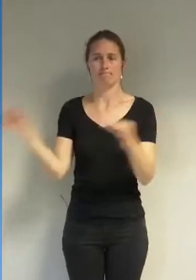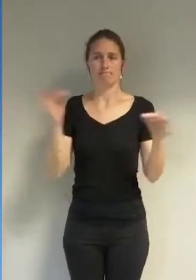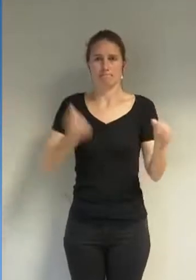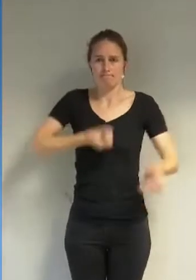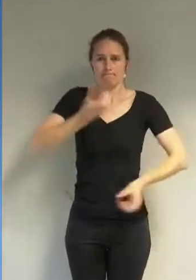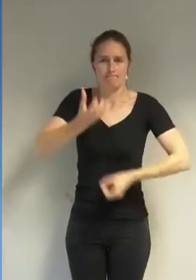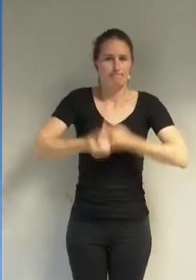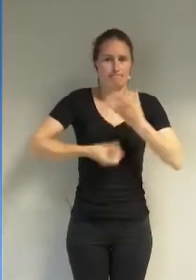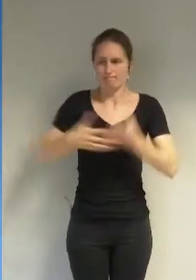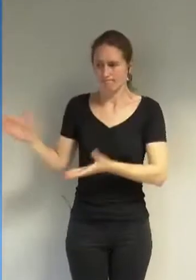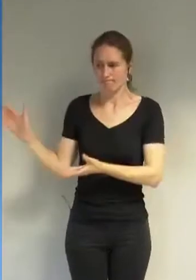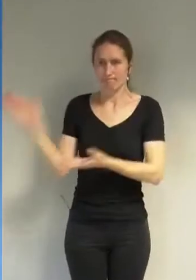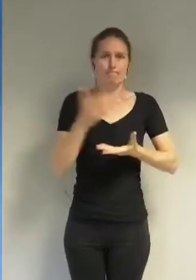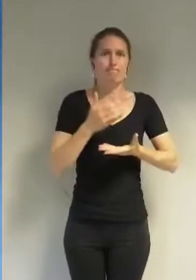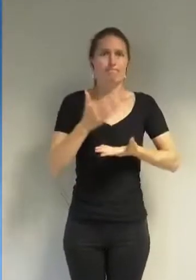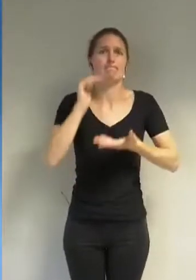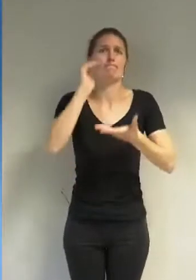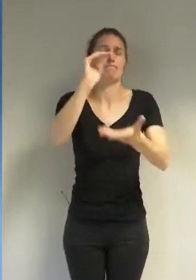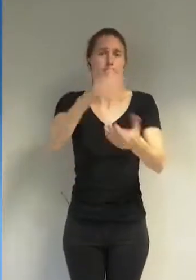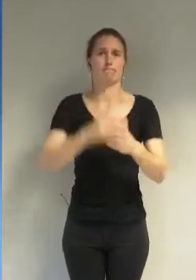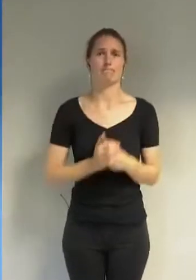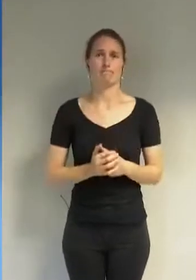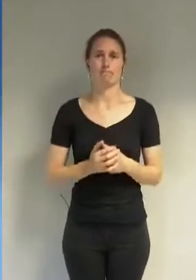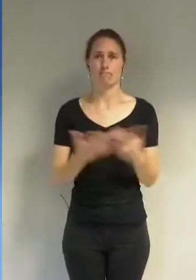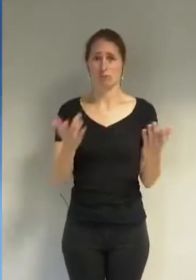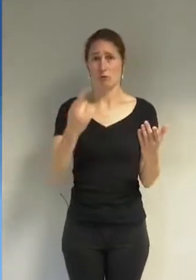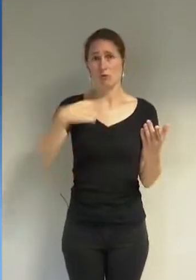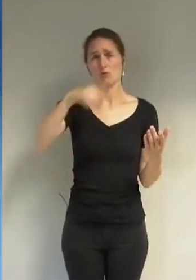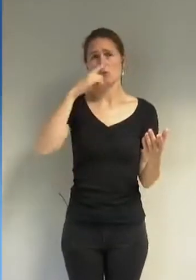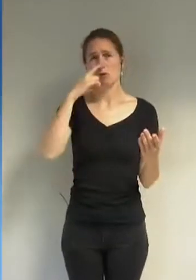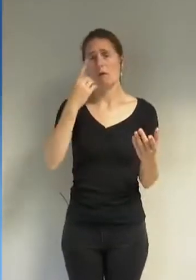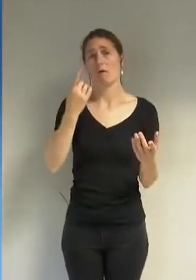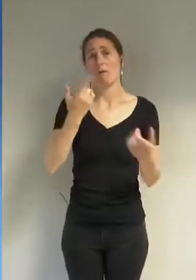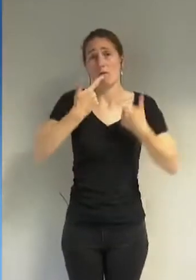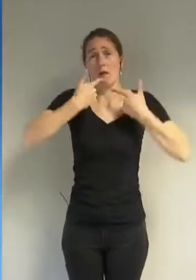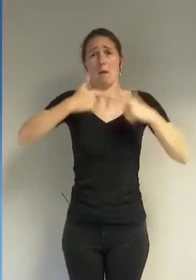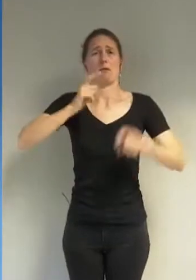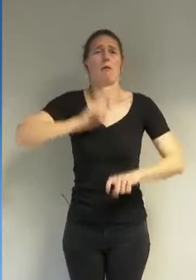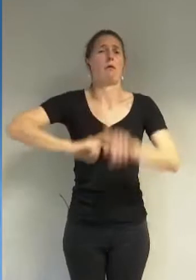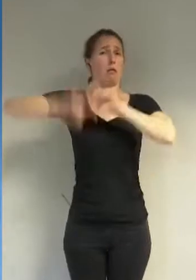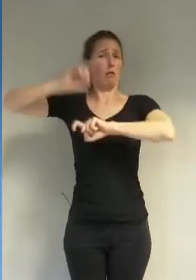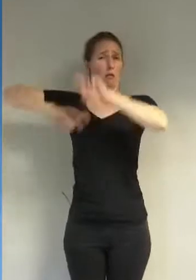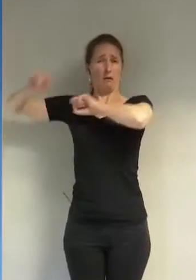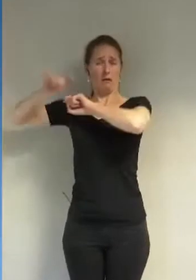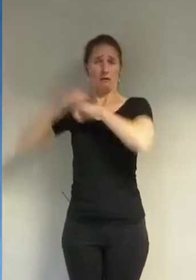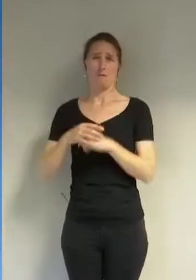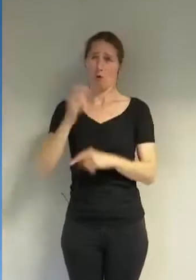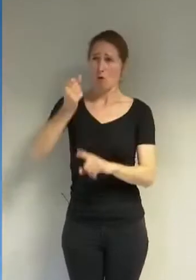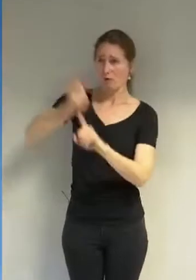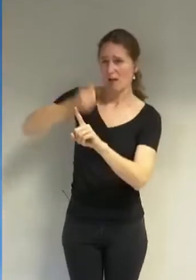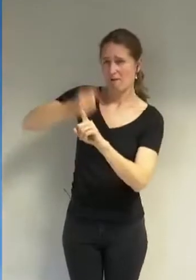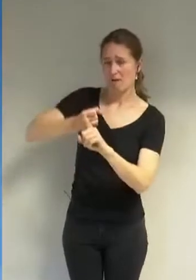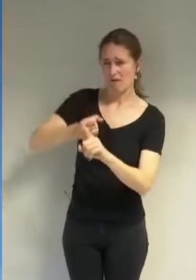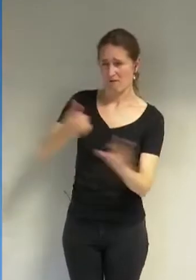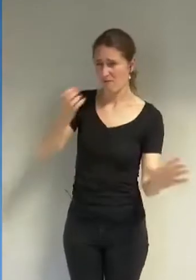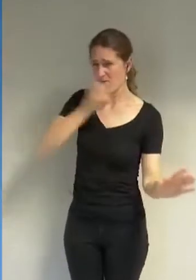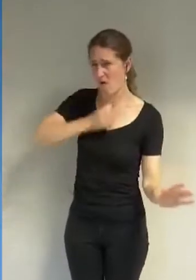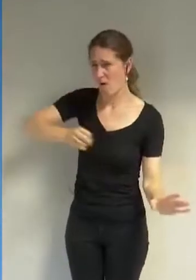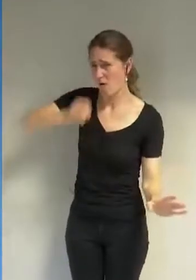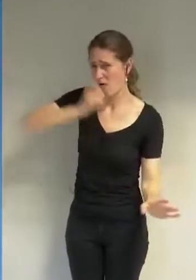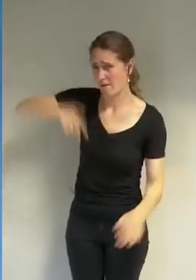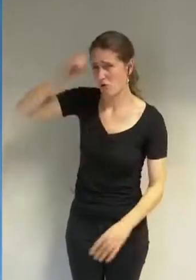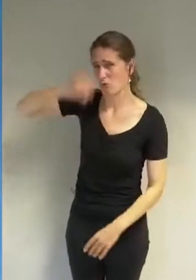Vous incarnez, monsieur le maire, le visage de la liberté de revenir en arrière. Vous défendez la liberté des rétrogrades et de l